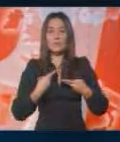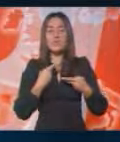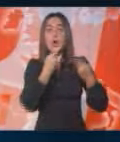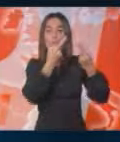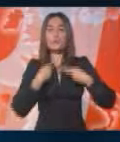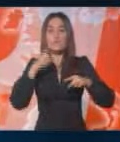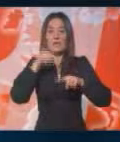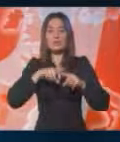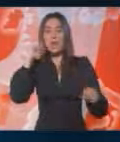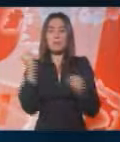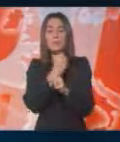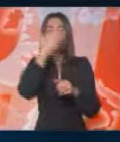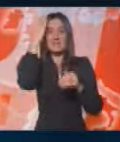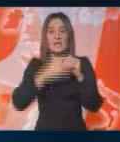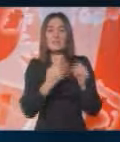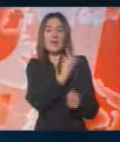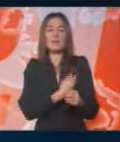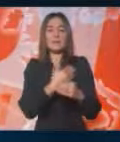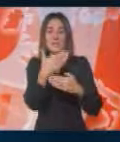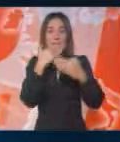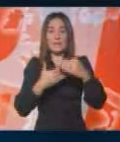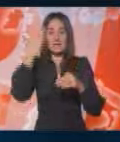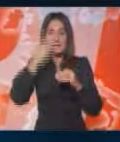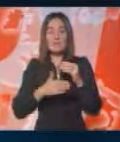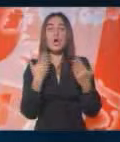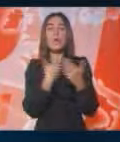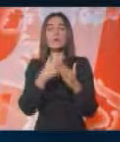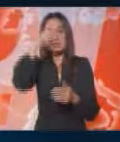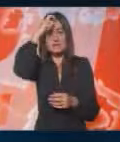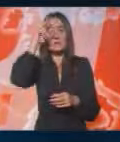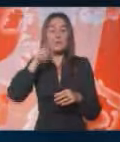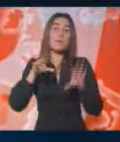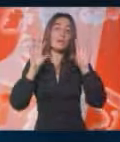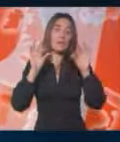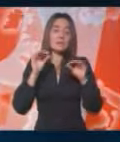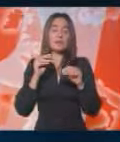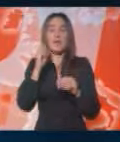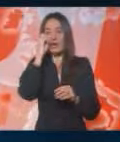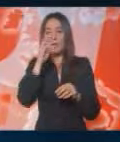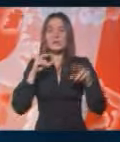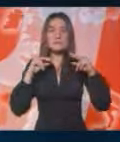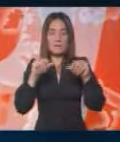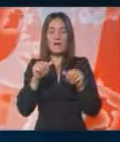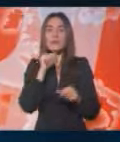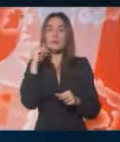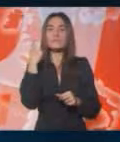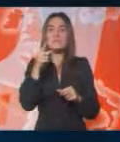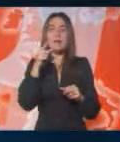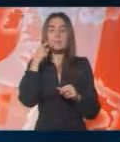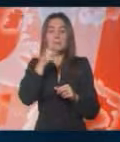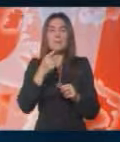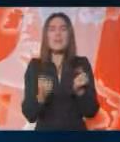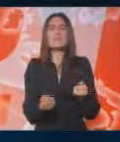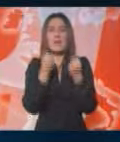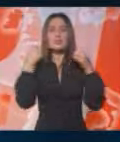uvozu Grčka ubedljivo zadnja, Hrvatska predzadnja, a u odnosu na Srbiju ime još nekih deseta gorih zemalja. I samim time što je najteže